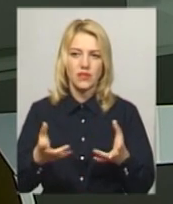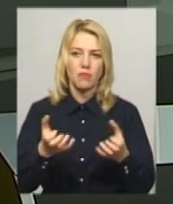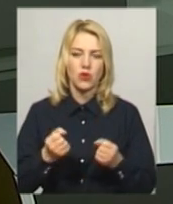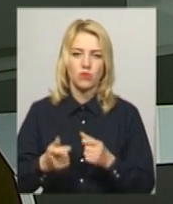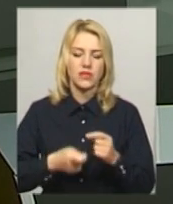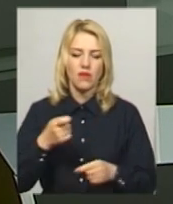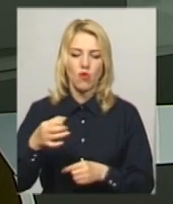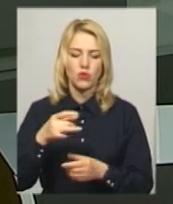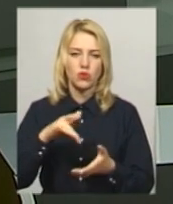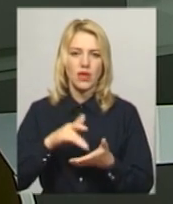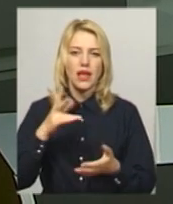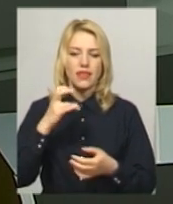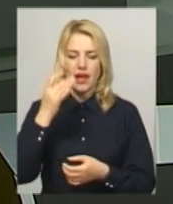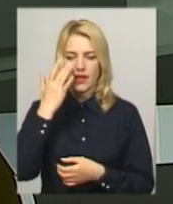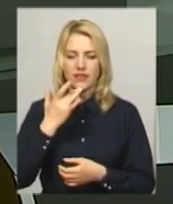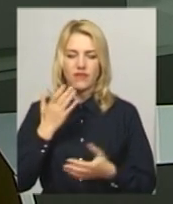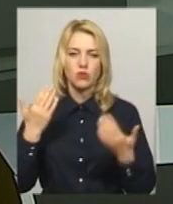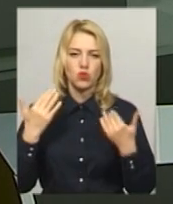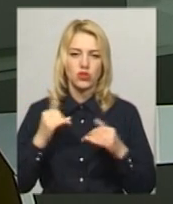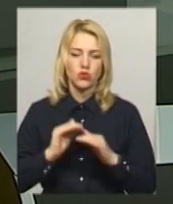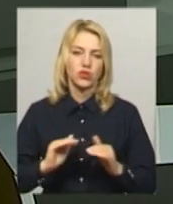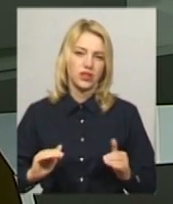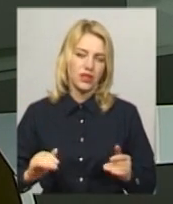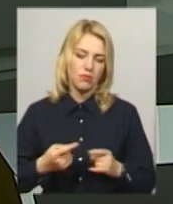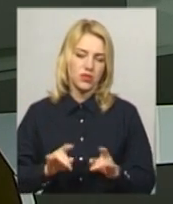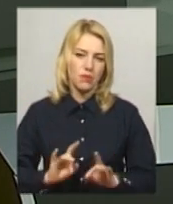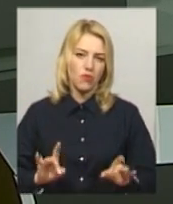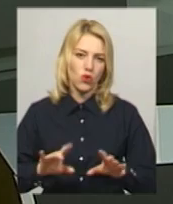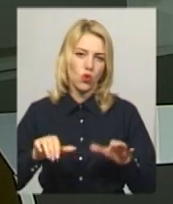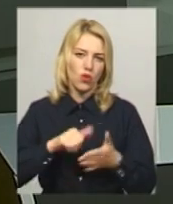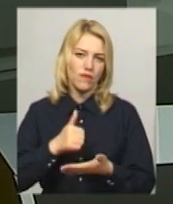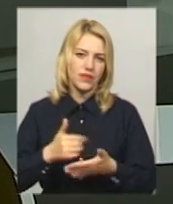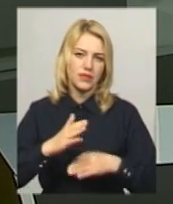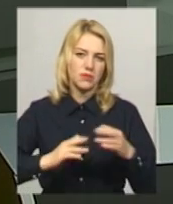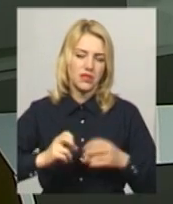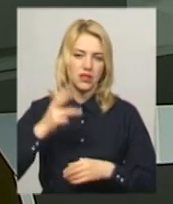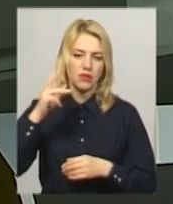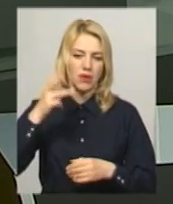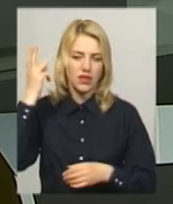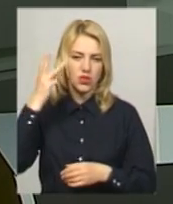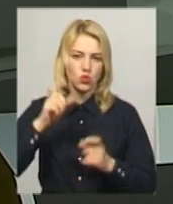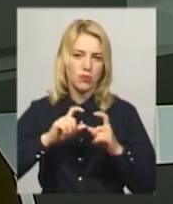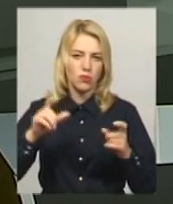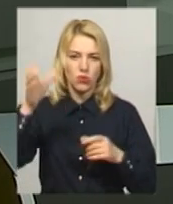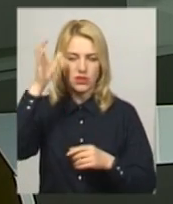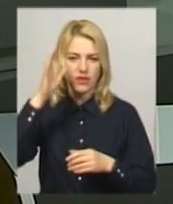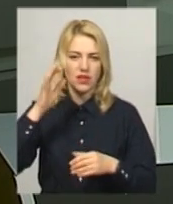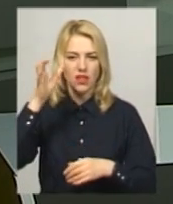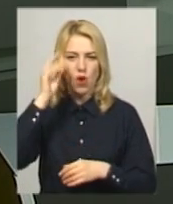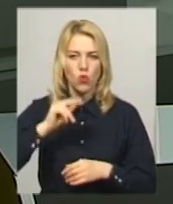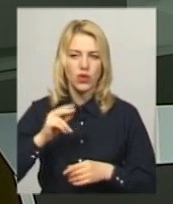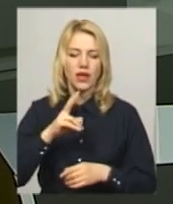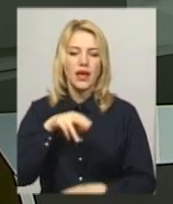центрі від батьків учнів на літній відпочинок дітей. Про це повідомила головний спеціаліст Хмельницького департаменту освіти і науки Олена